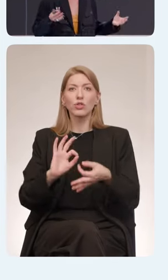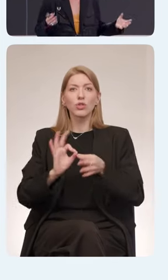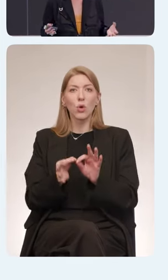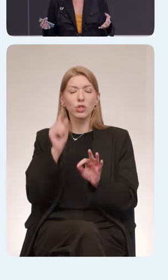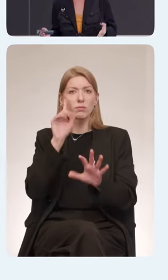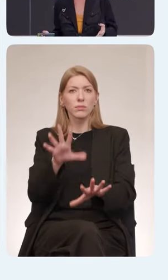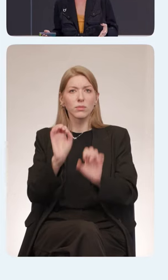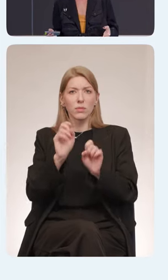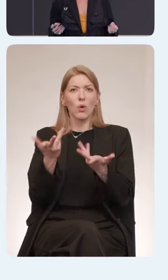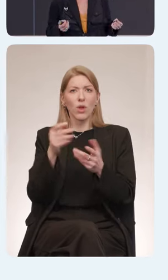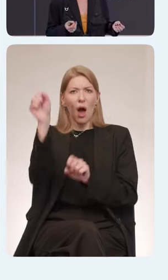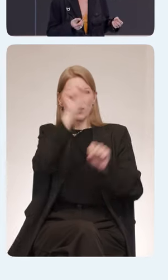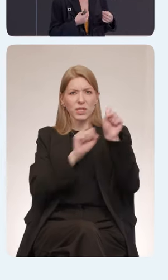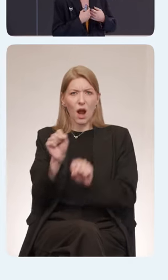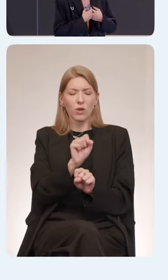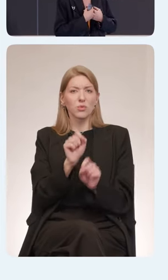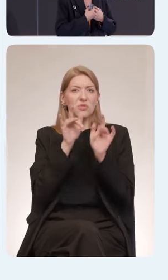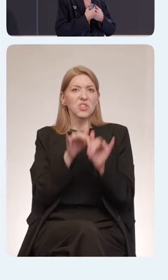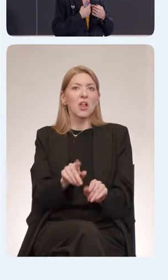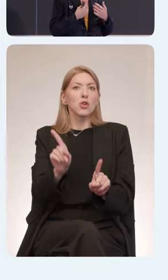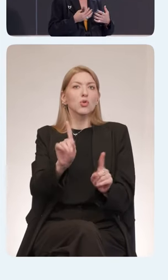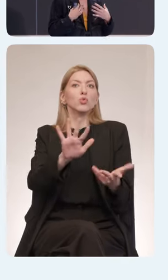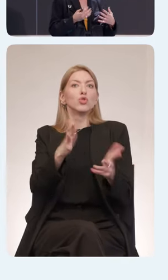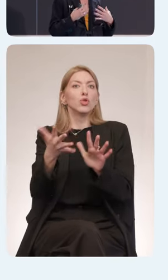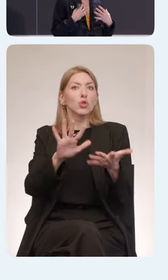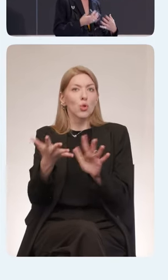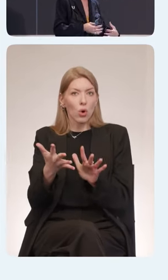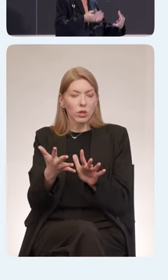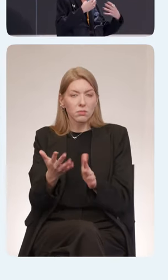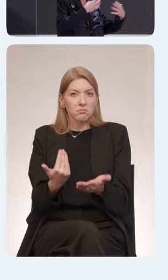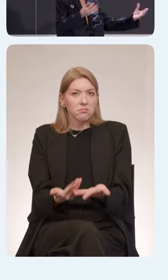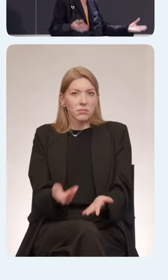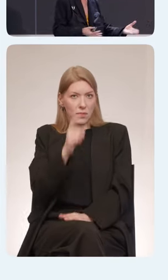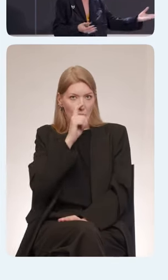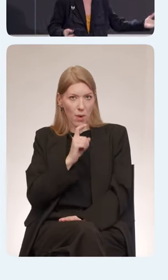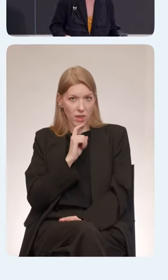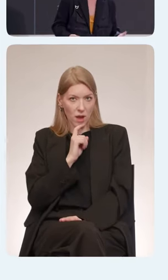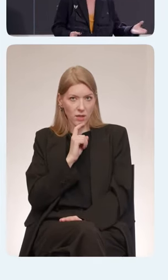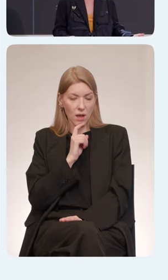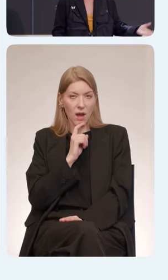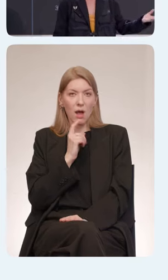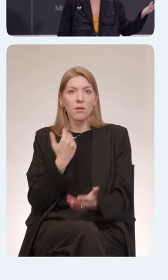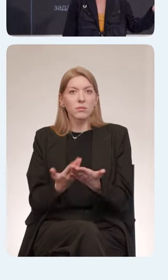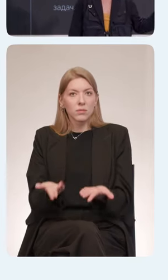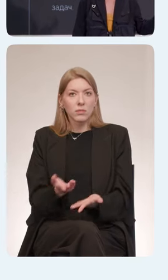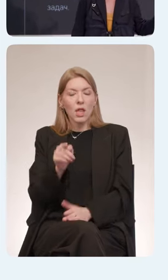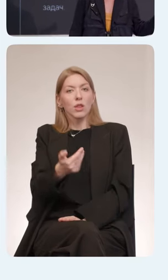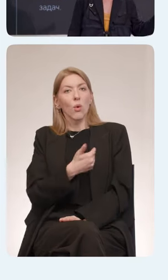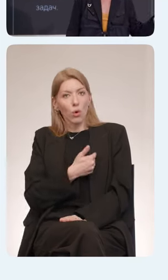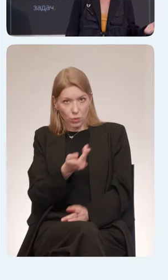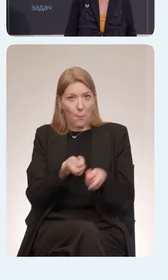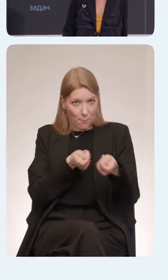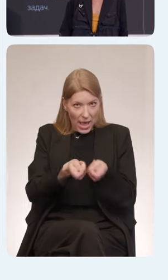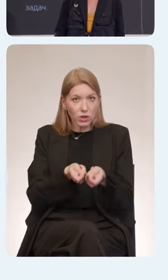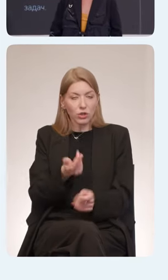уговоры, сделать что-то. Ему понятно, когда говорят что-то, что ассоциирует его, ну, с его ролью хотя бы там, эй, ты менеджер, хорошо,